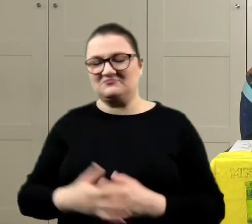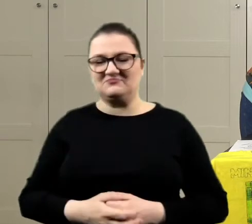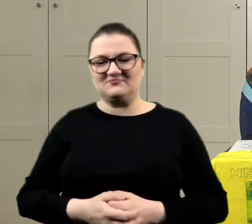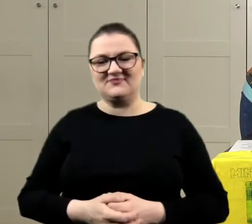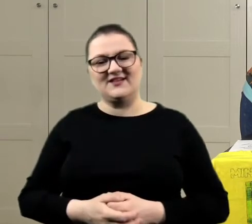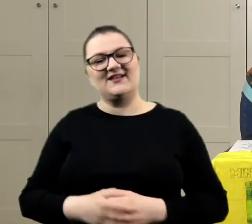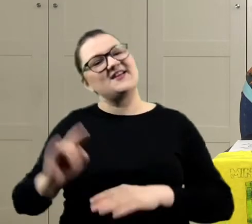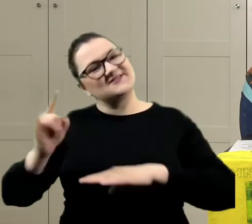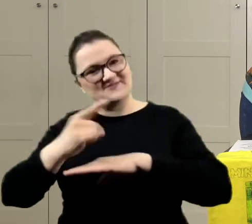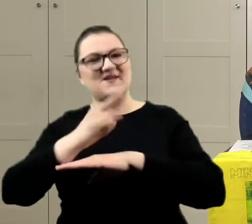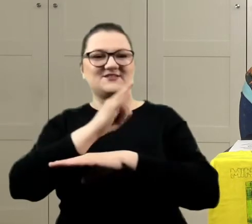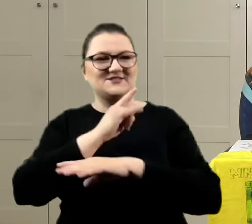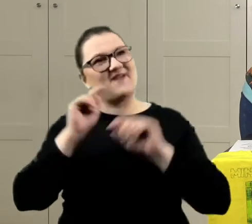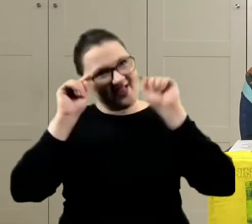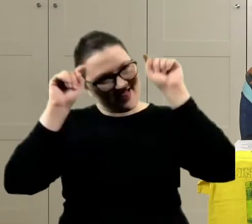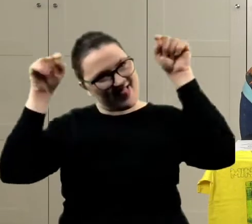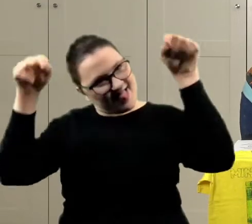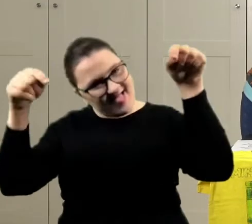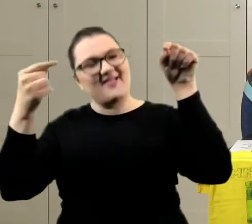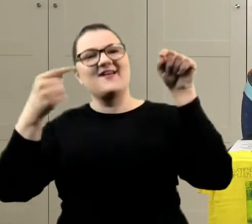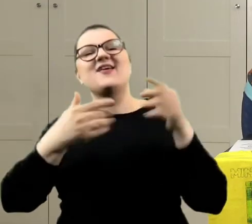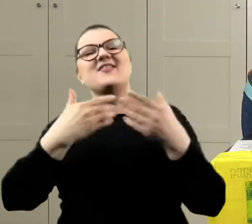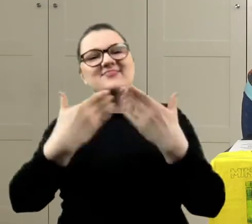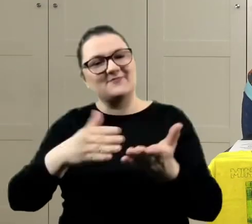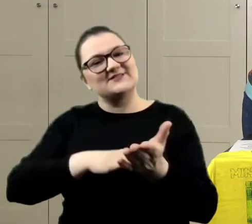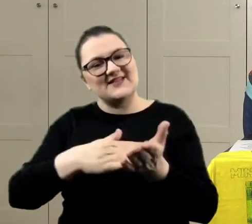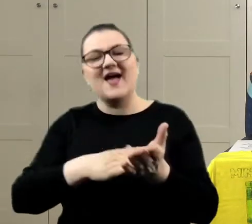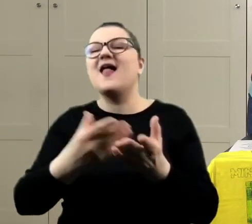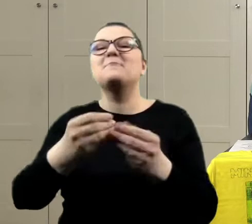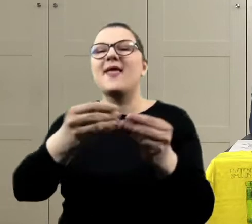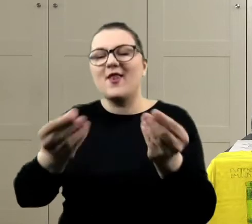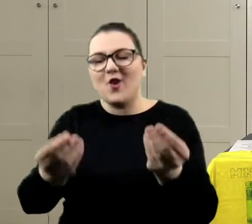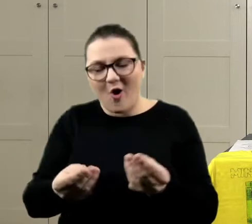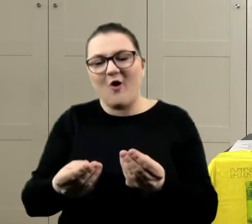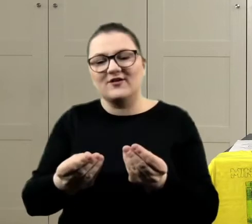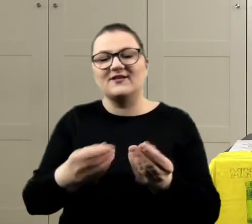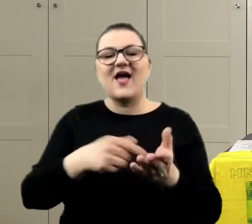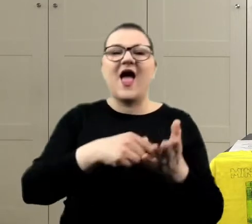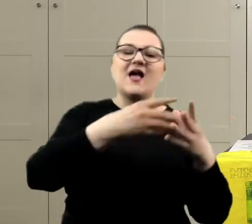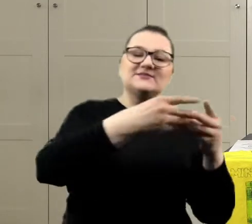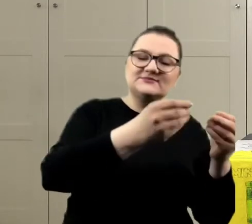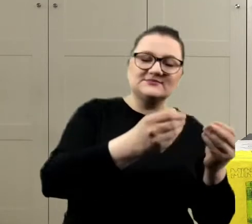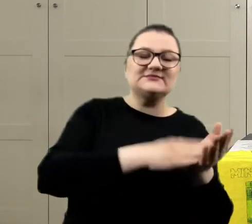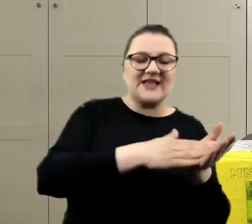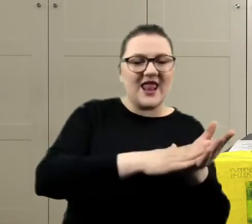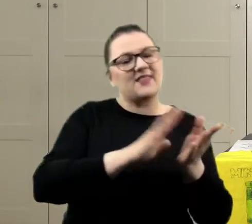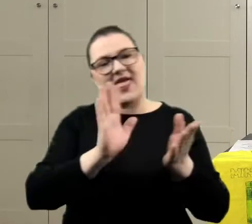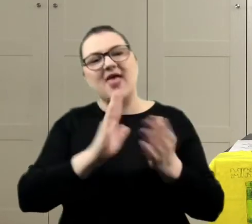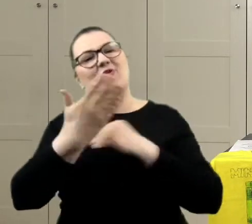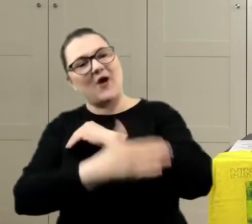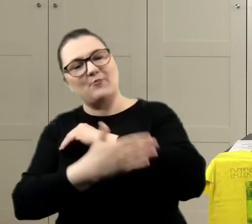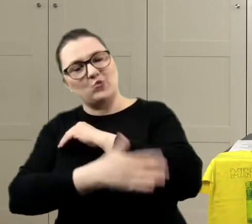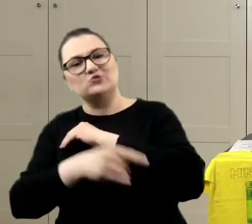Ślimak, ślimak, wystaw rogi. Dam ci sera na pierogi. Jak nie sera to kapustę. Ale nie trzęść mi stołem. Od